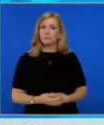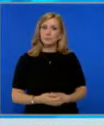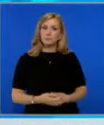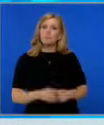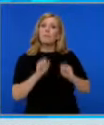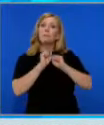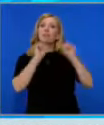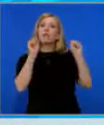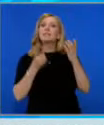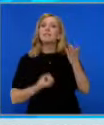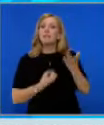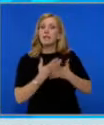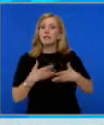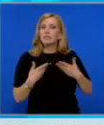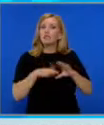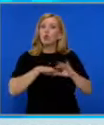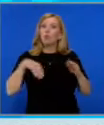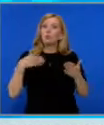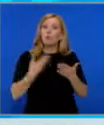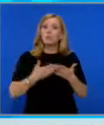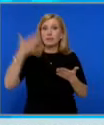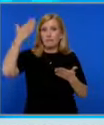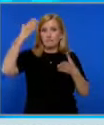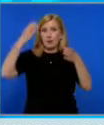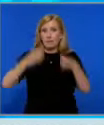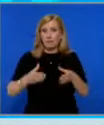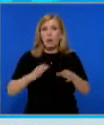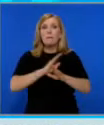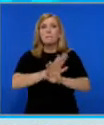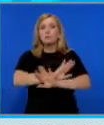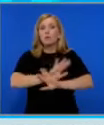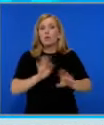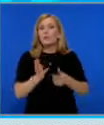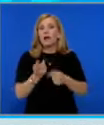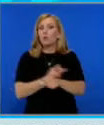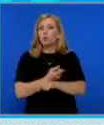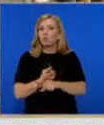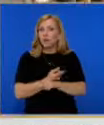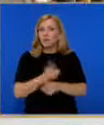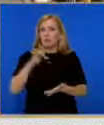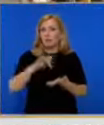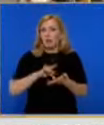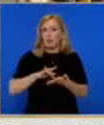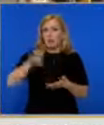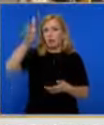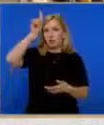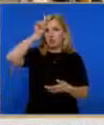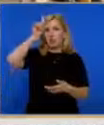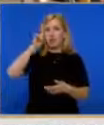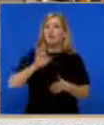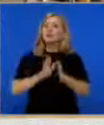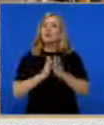Протестът на възраждане с искане за оставка на правителството блокира за няколко часа центъра на столицата. Членове и